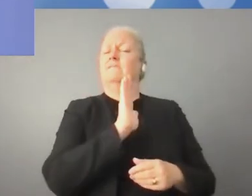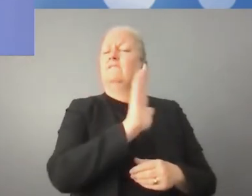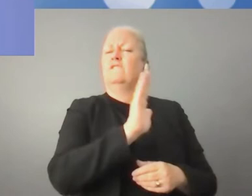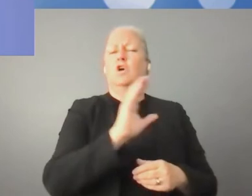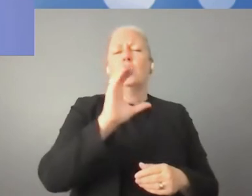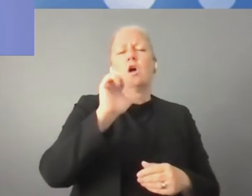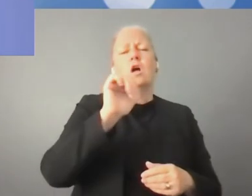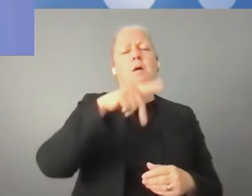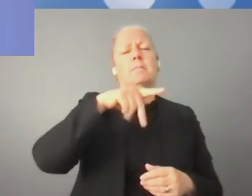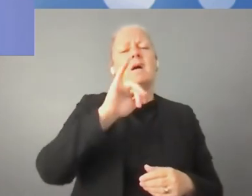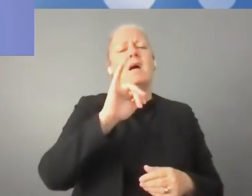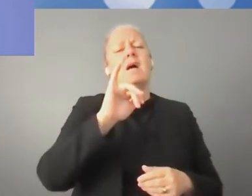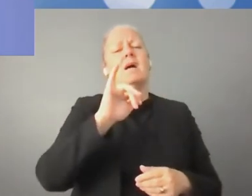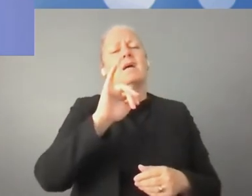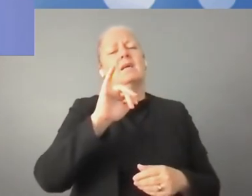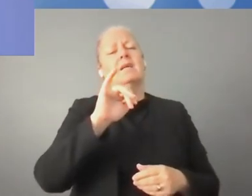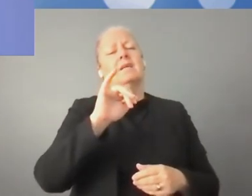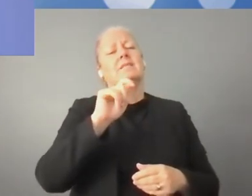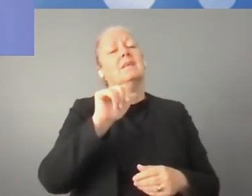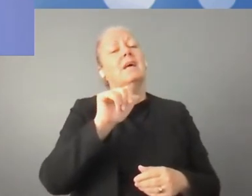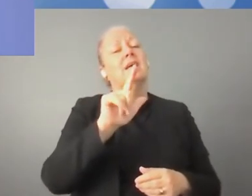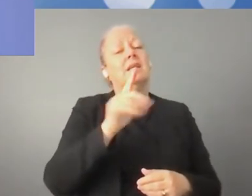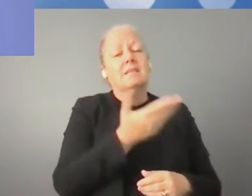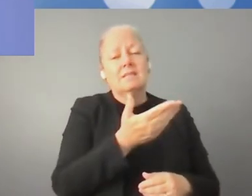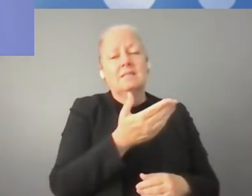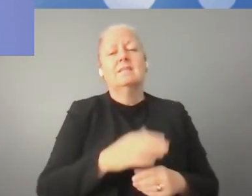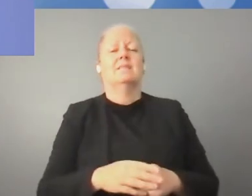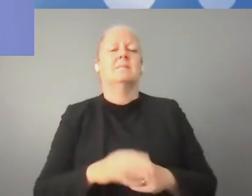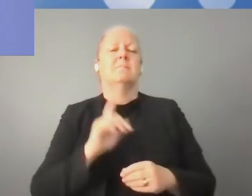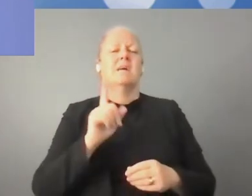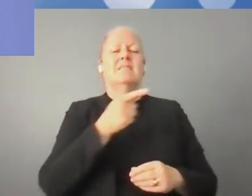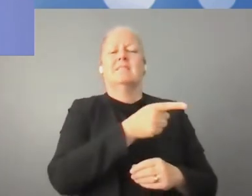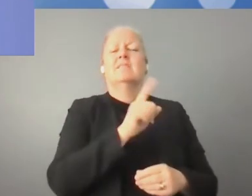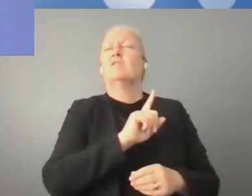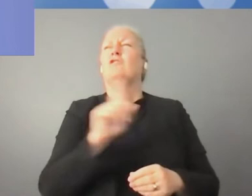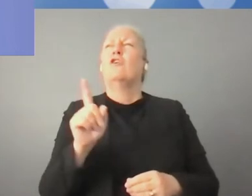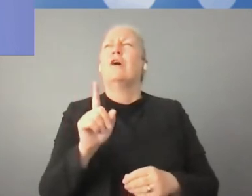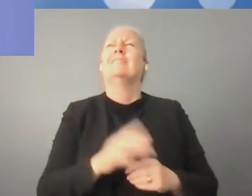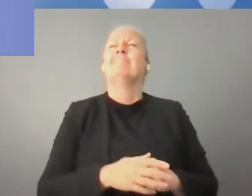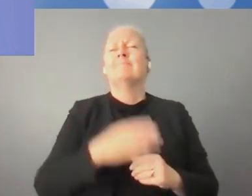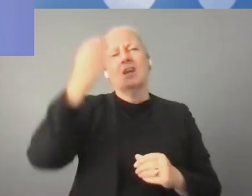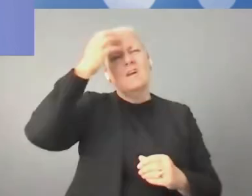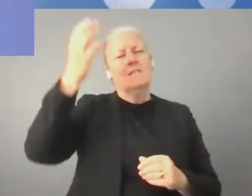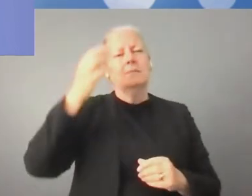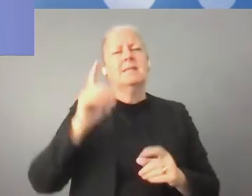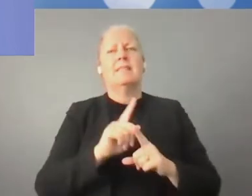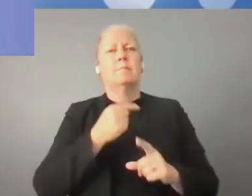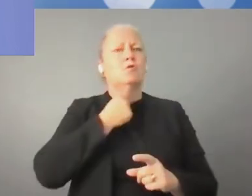Do tego trzeba specjalnych ekspertów. Ale można finansować,